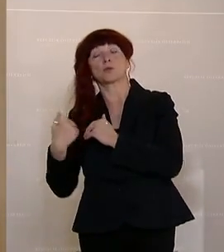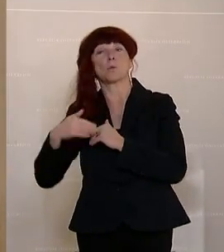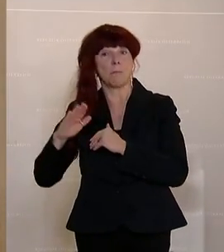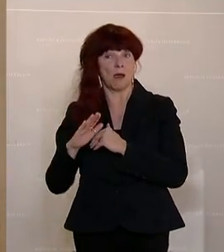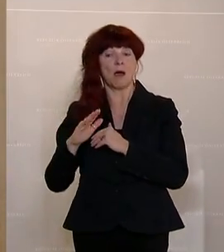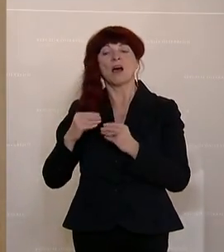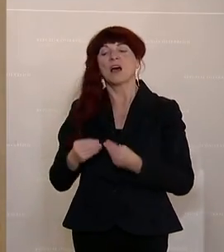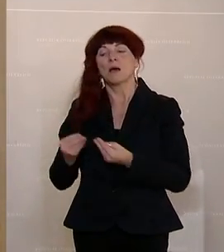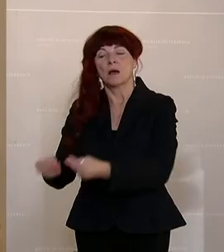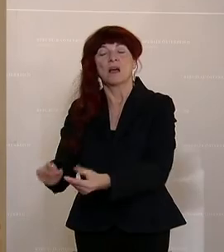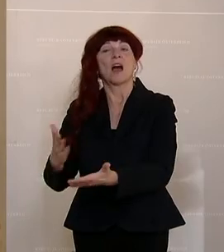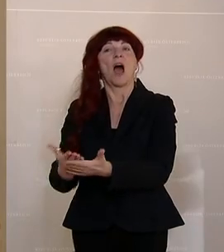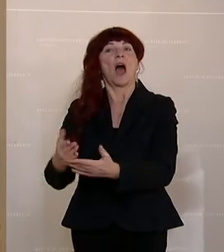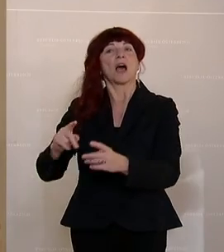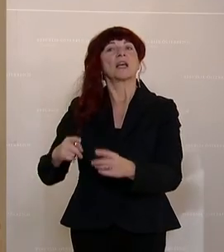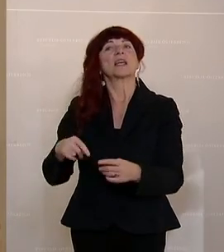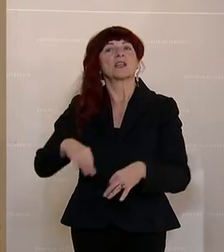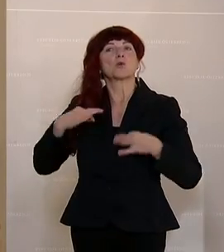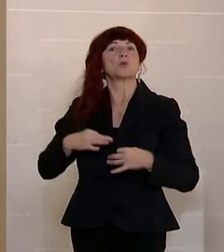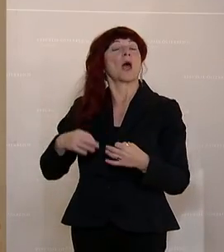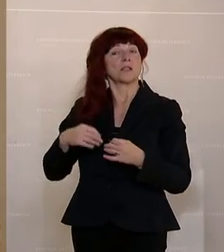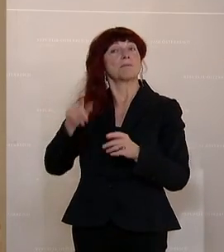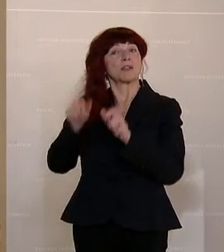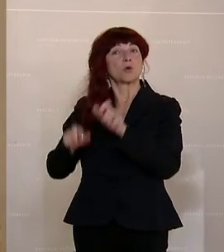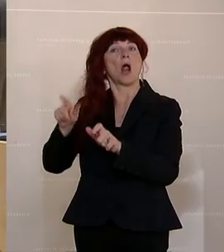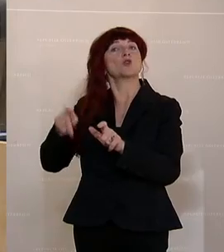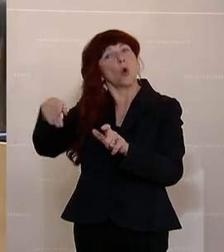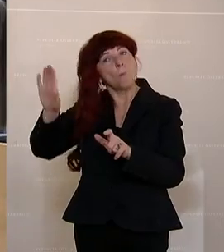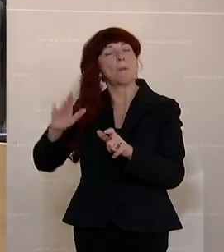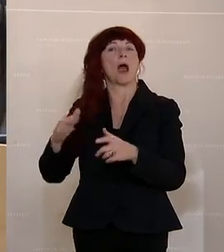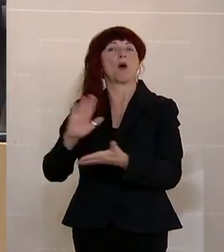und Schaffung besserer Arbeitsbedingungen. Dankeschön. Applaus